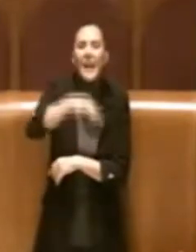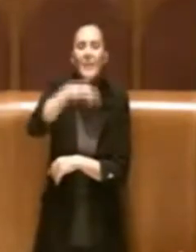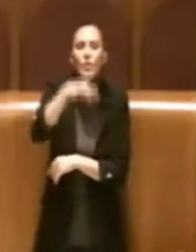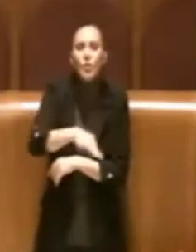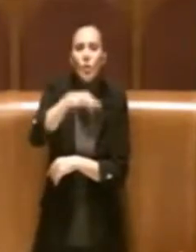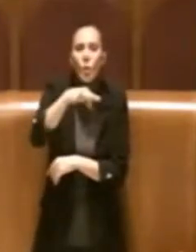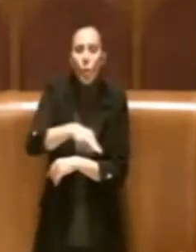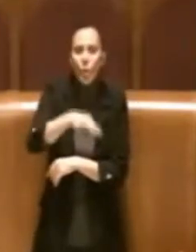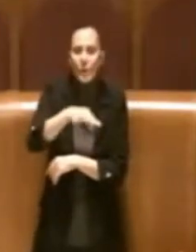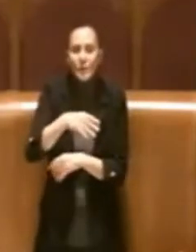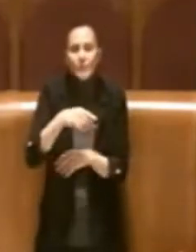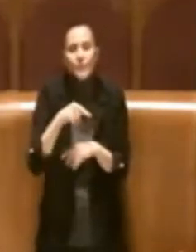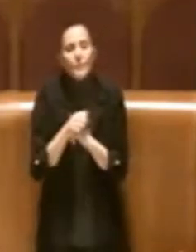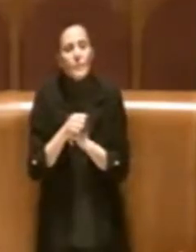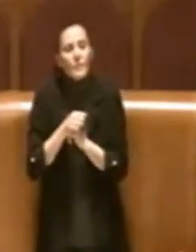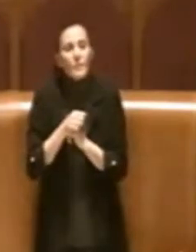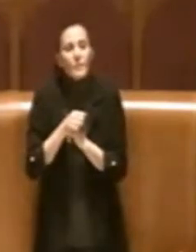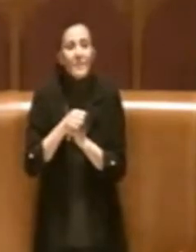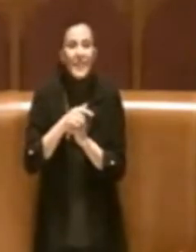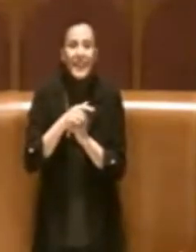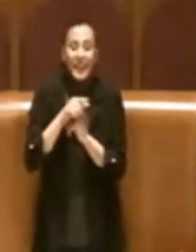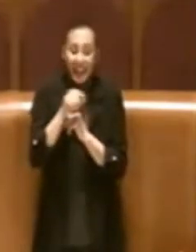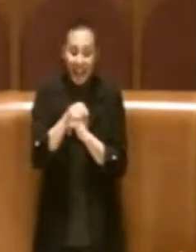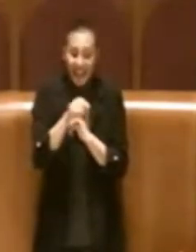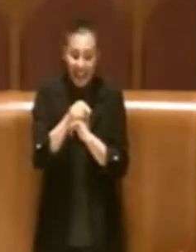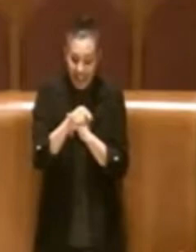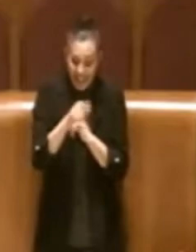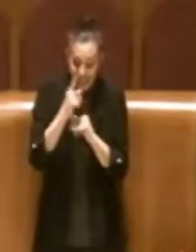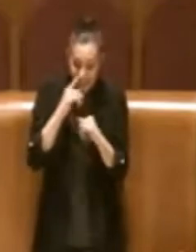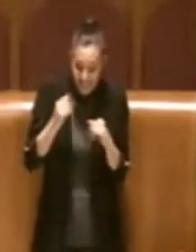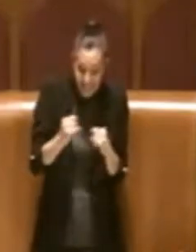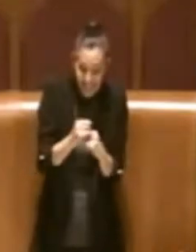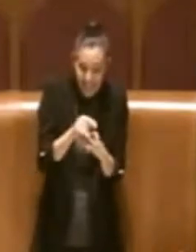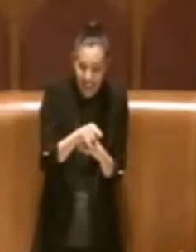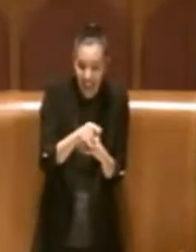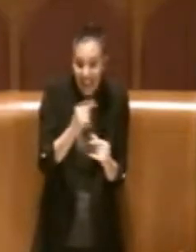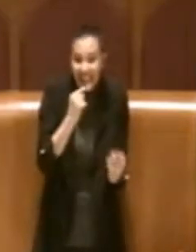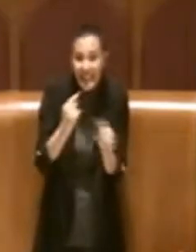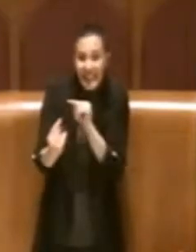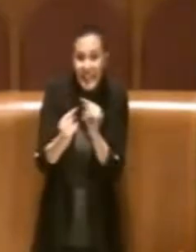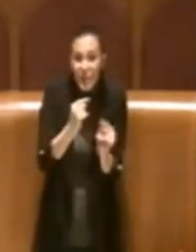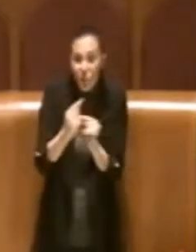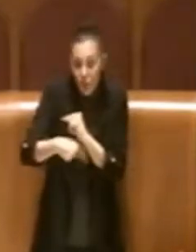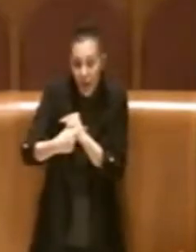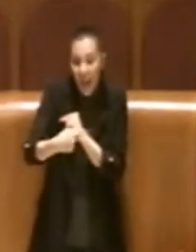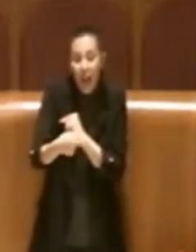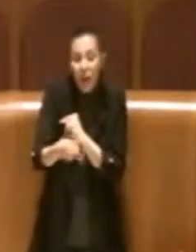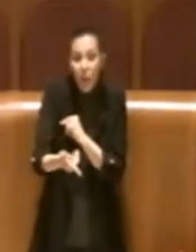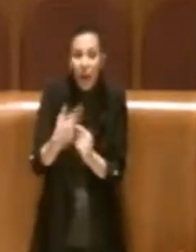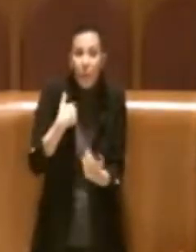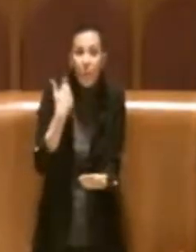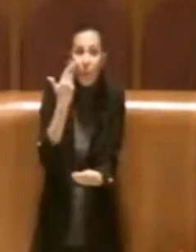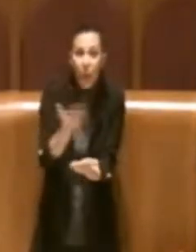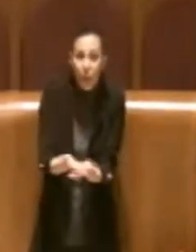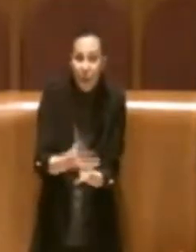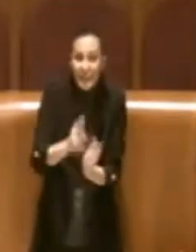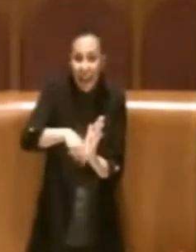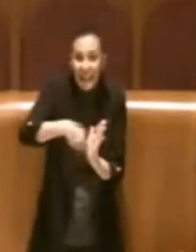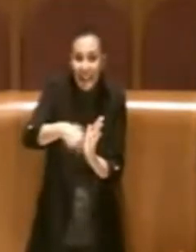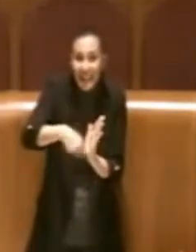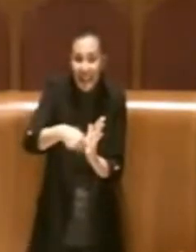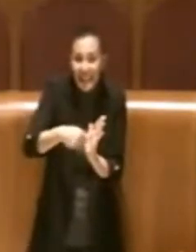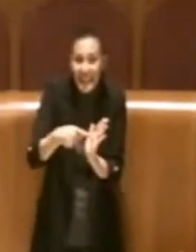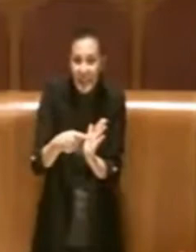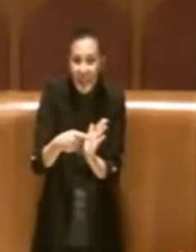oggi, diciamo, questa fattispecie è ancora in discussione e c'è una proposta di delibera che dovrebbe approvare in Aula di